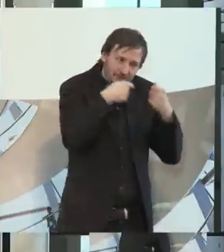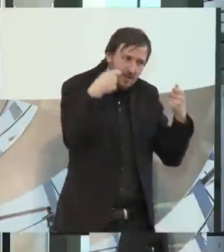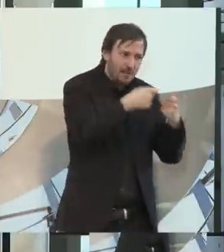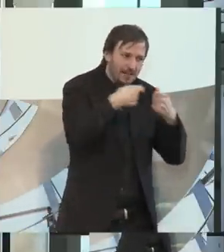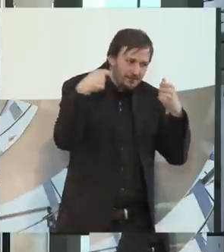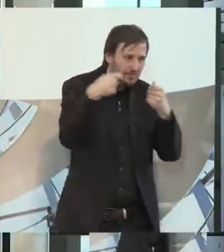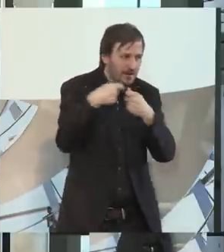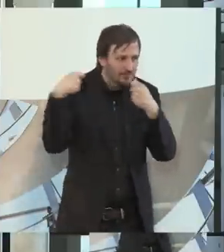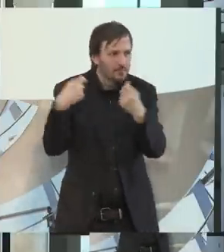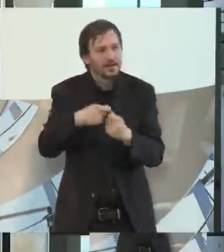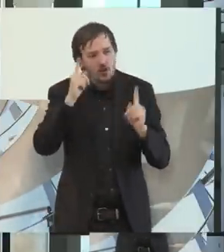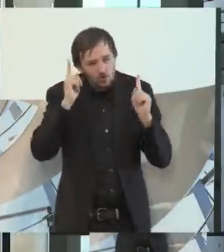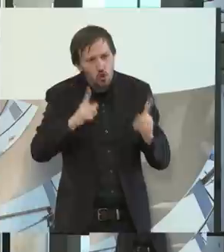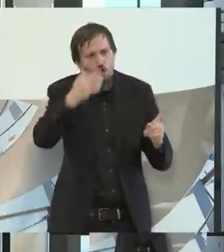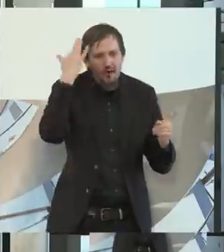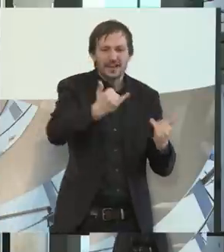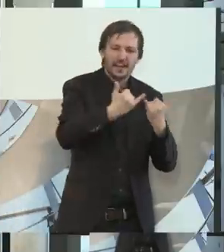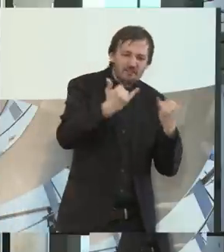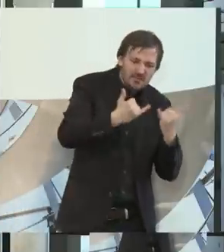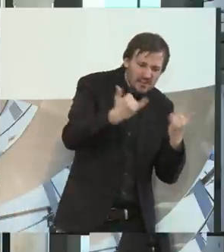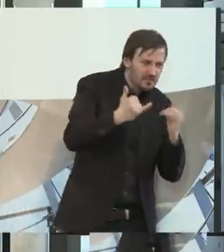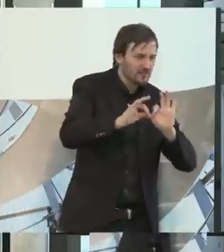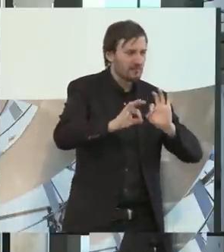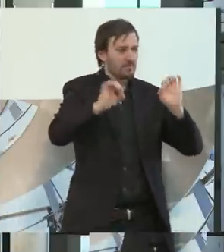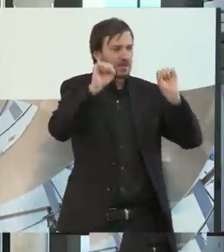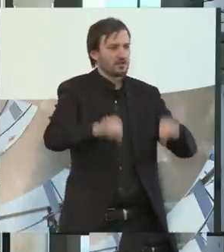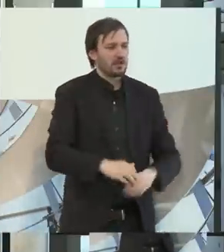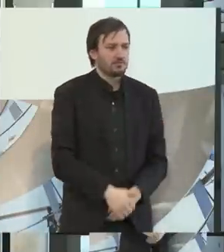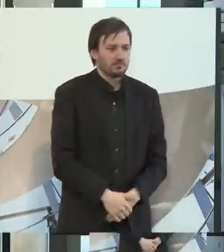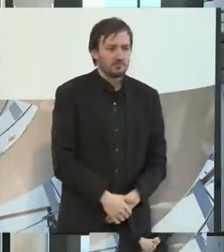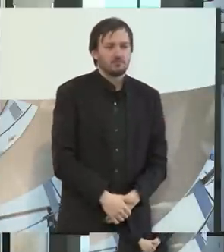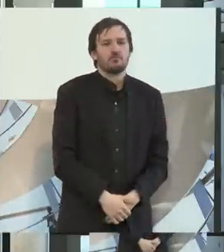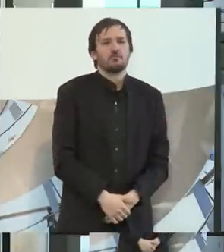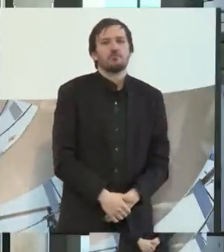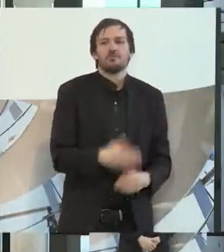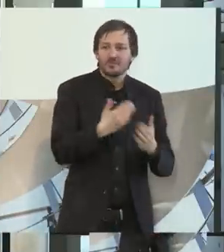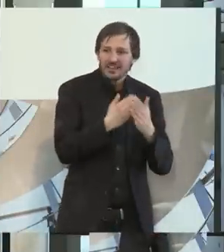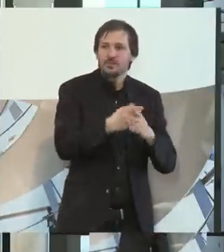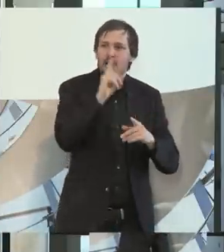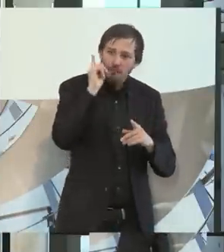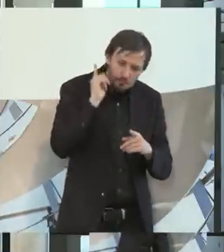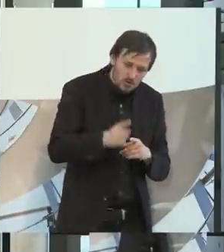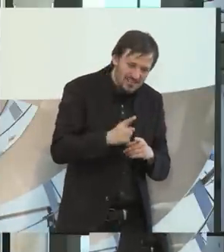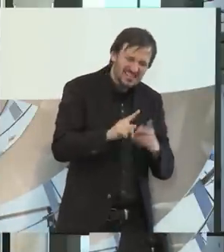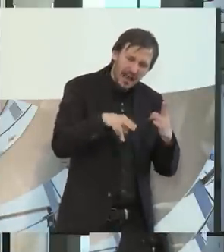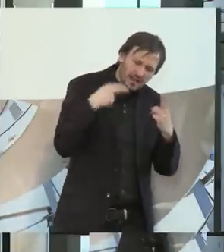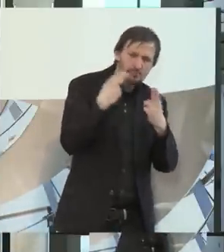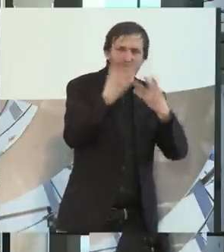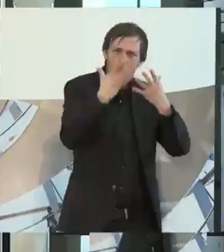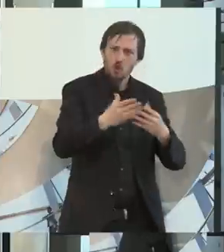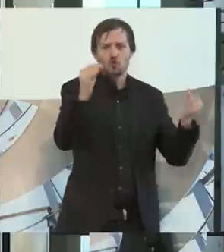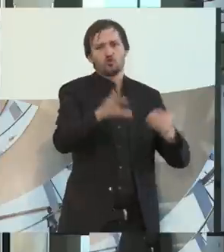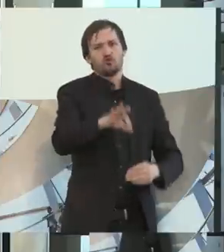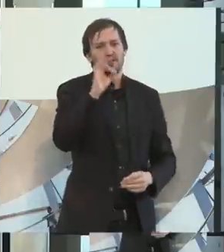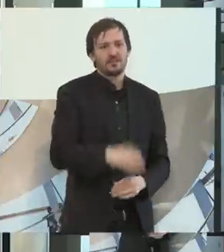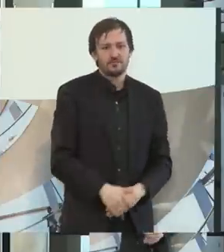einmal Gedanken machen, wie wir da alle an einem Strang ziehen können, dass wir passgenaue Lösungen für jedermann finden können. Dankeschön.